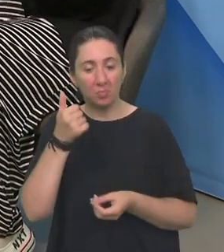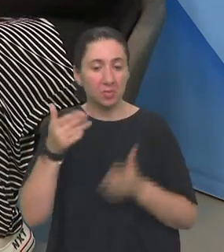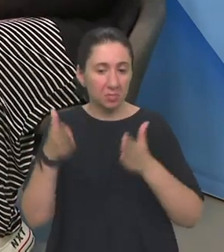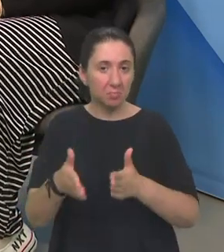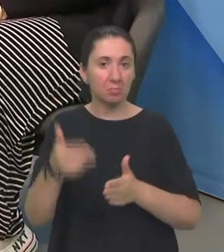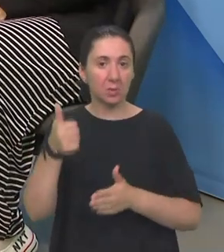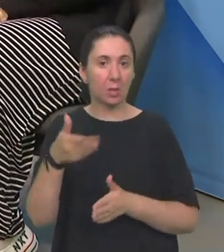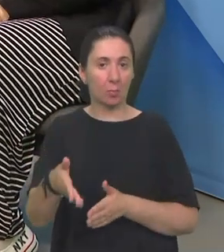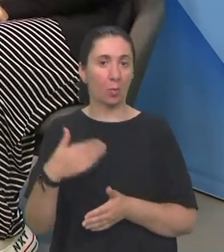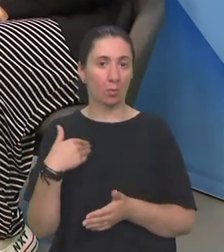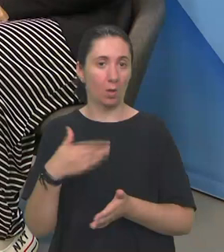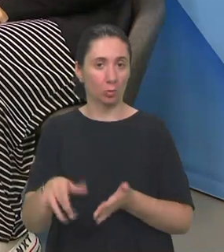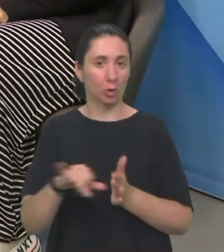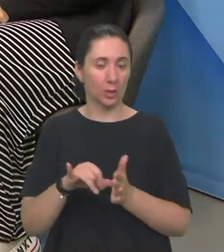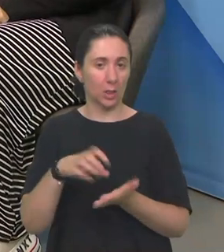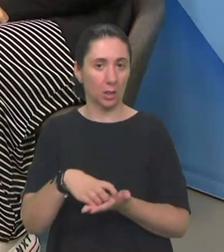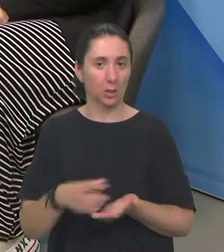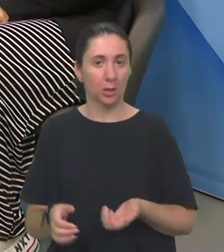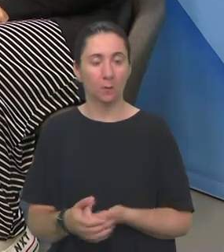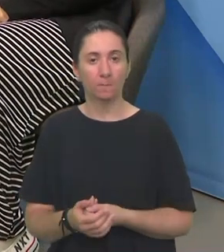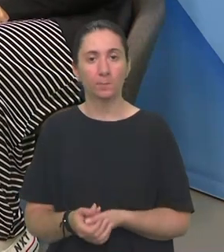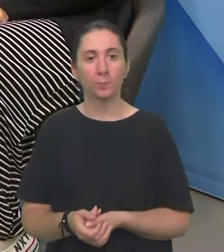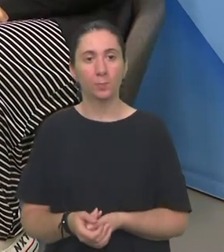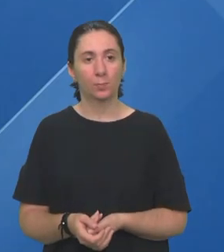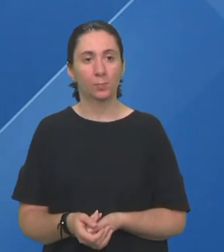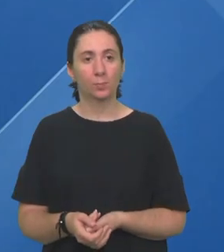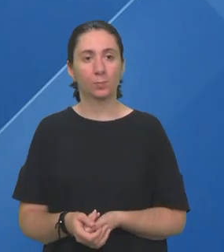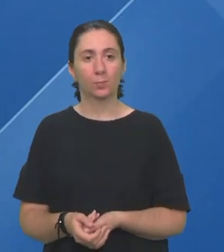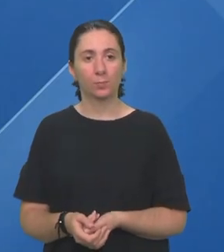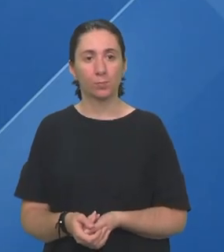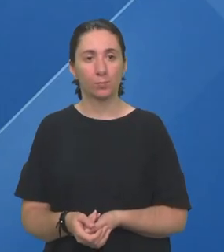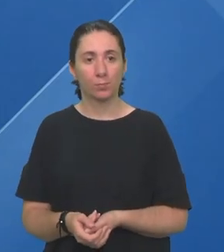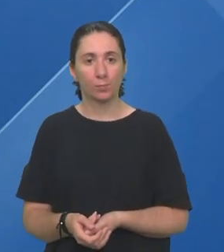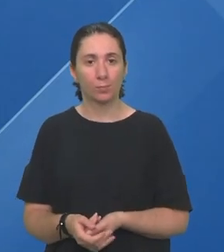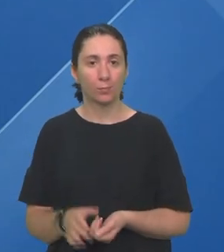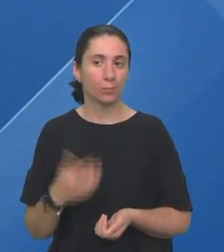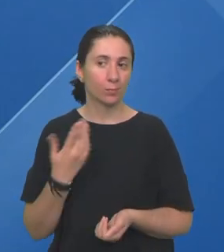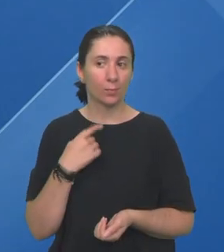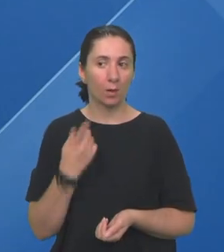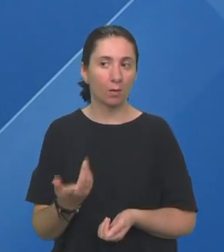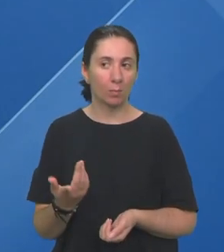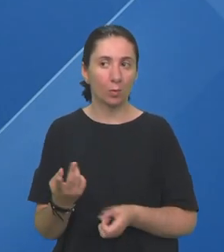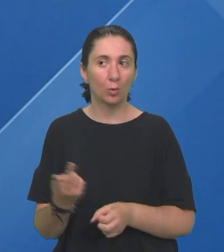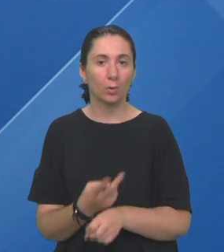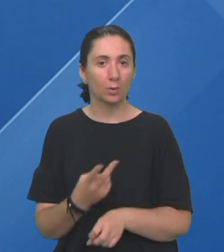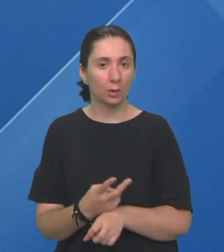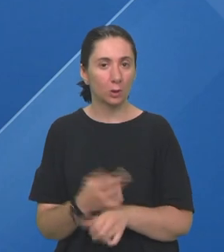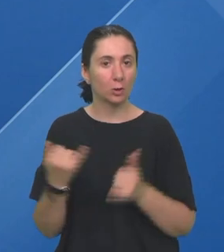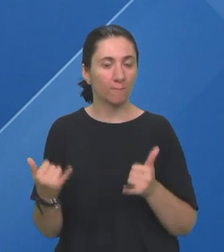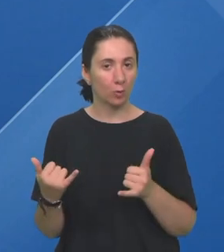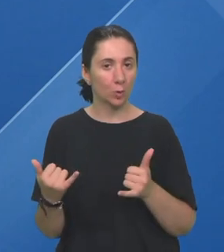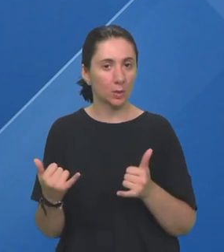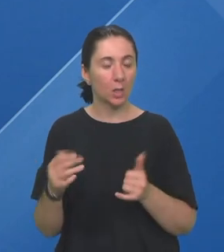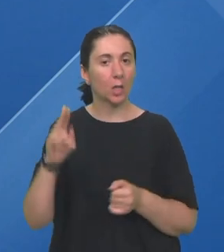se koncentrirati na ovu našu sredinu Pa, ajmo recimo, ću da je država sada na neki